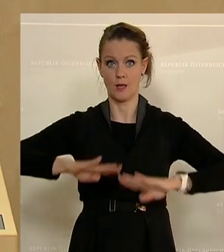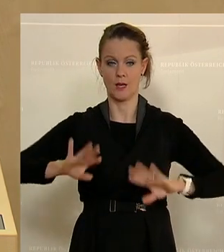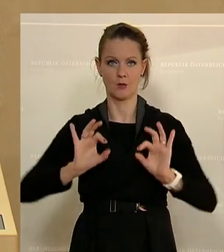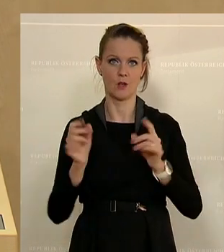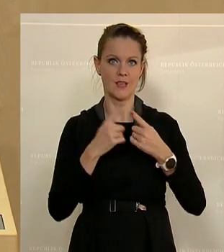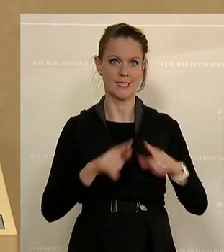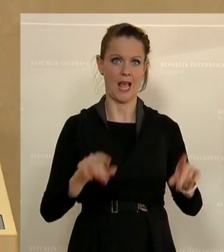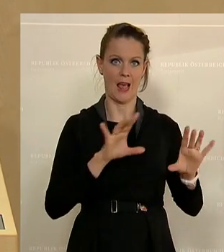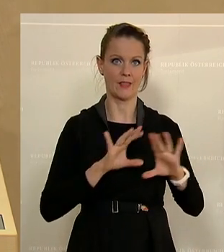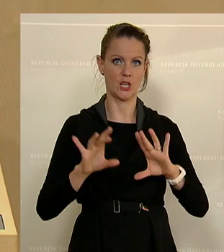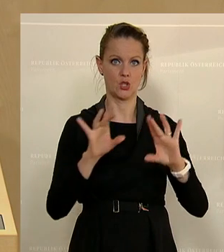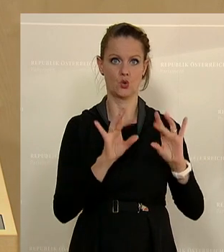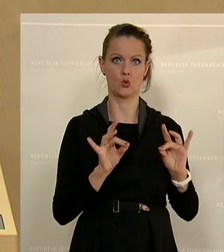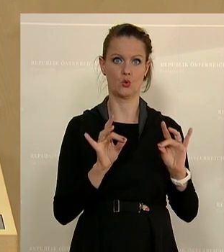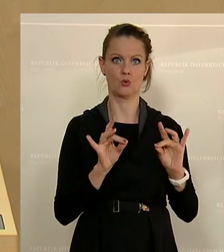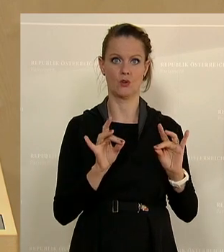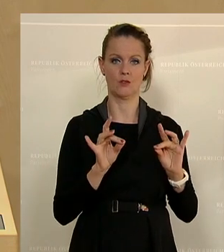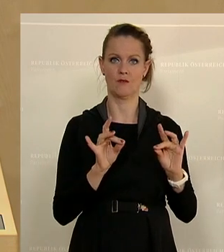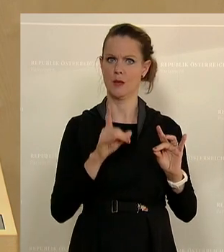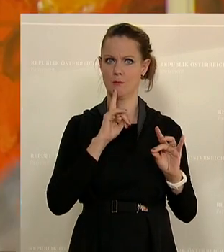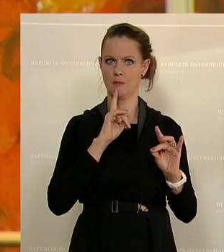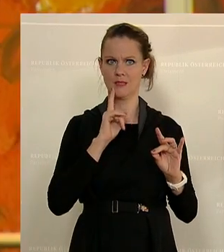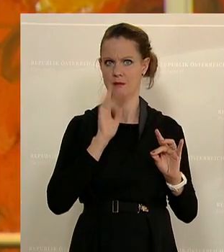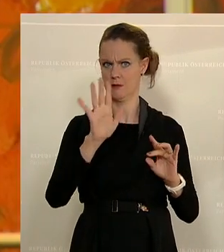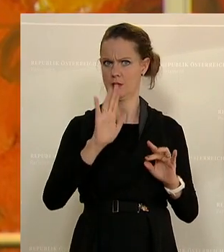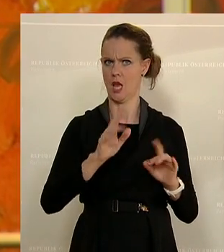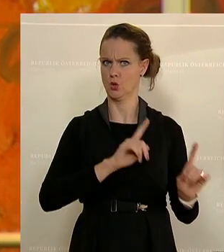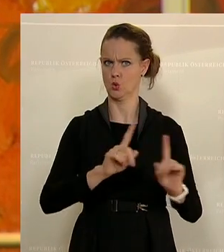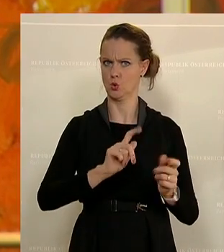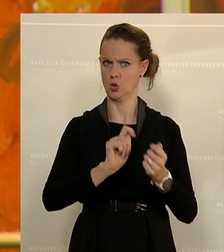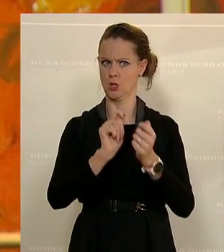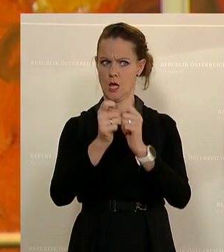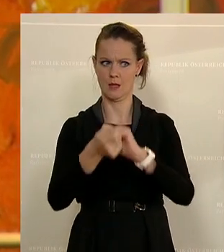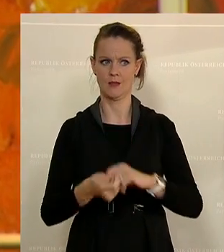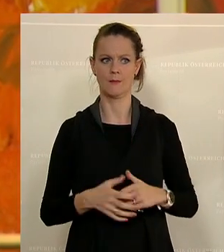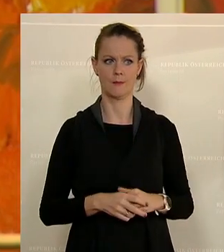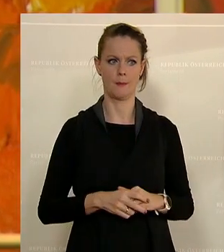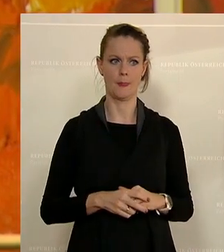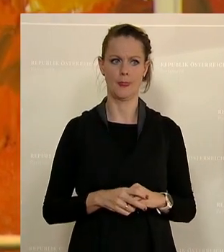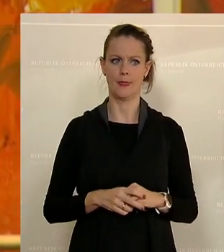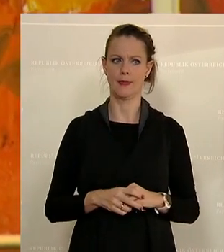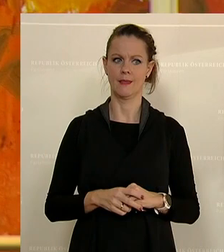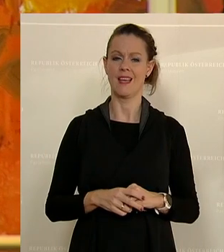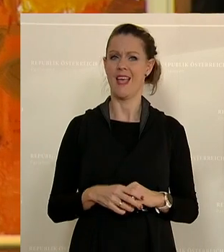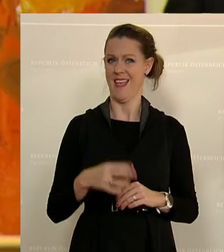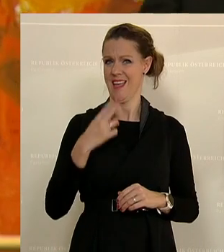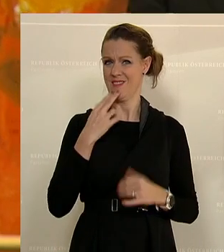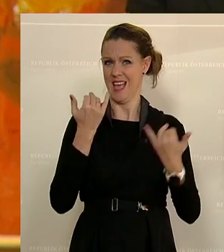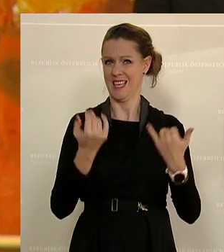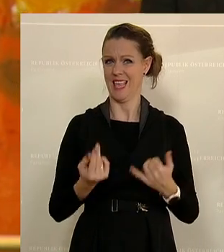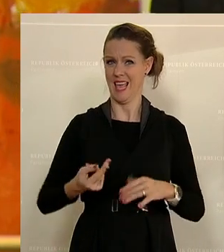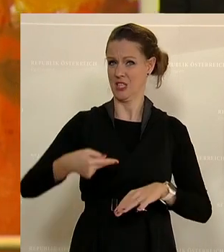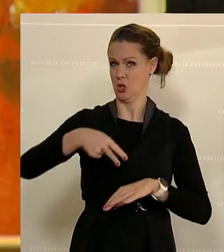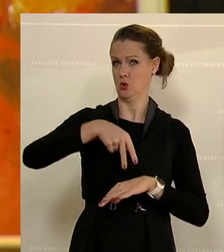zu tun, was ihn vielleicht in eine andere Verfassung bringt. Wer hier sich herstellt, an einem Tag, wo seine